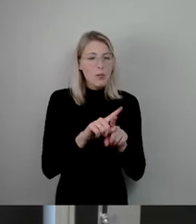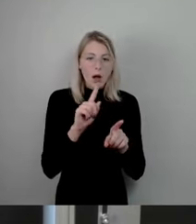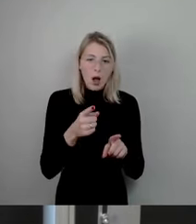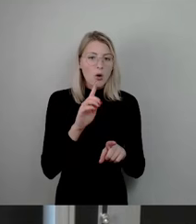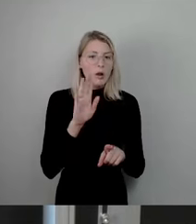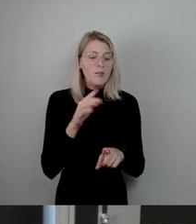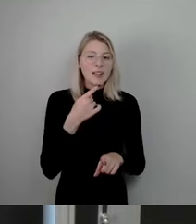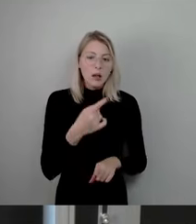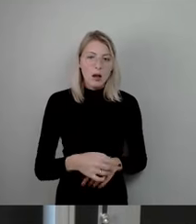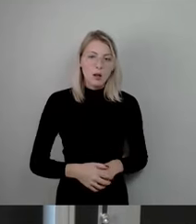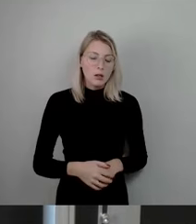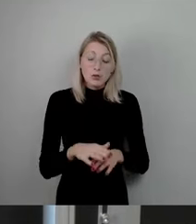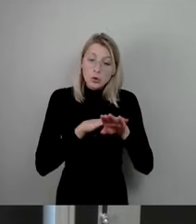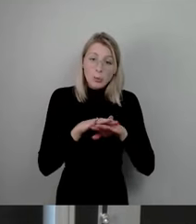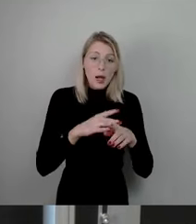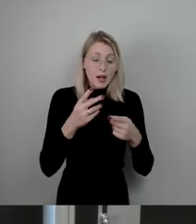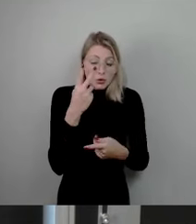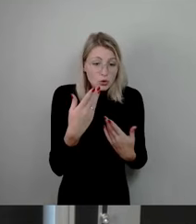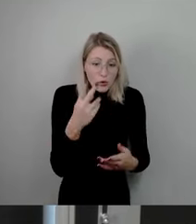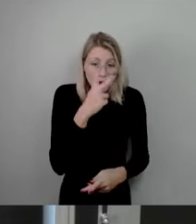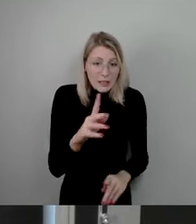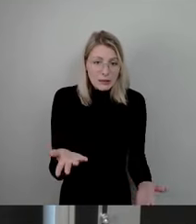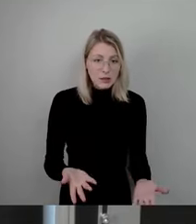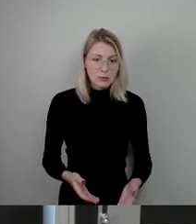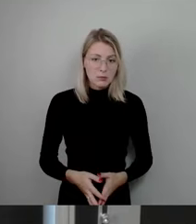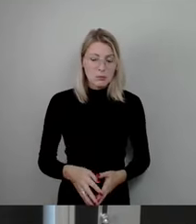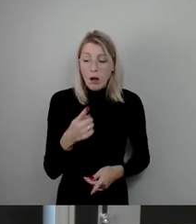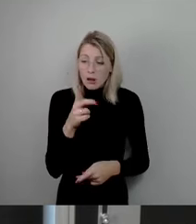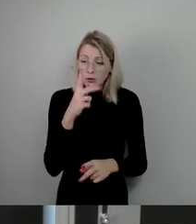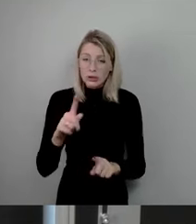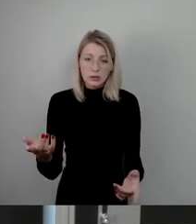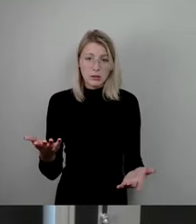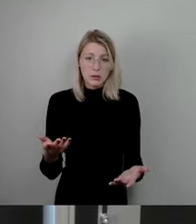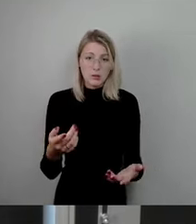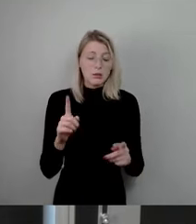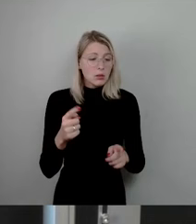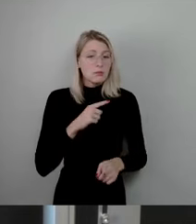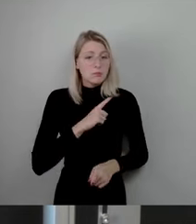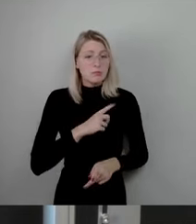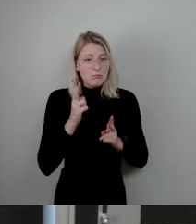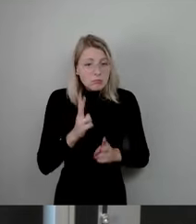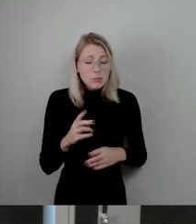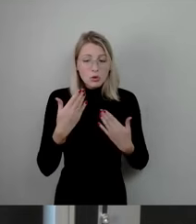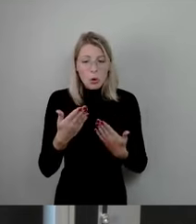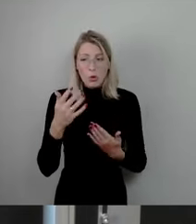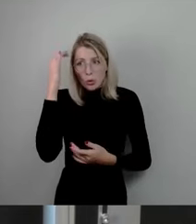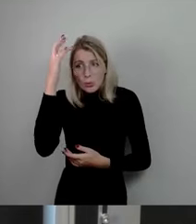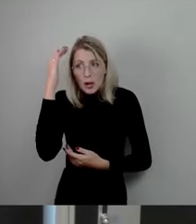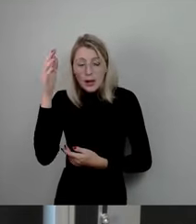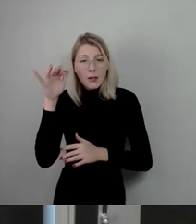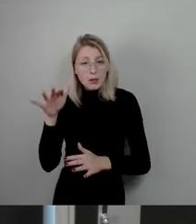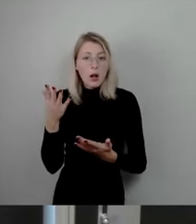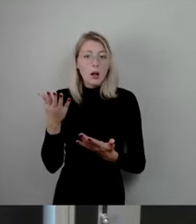tut mir leid, das versteht niemand mehr. Und ich bin wirklich geneigt, mich